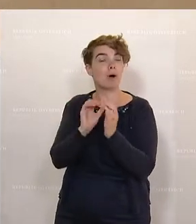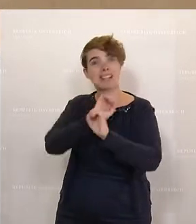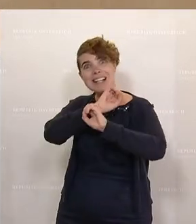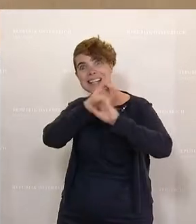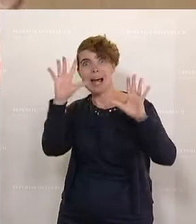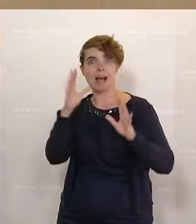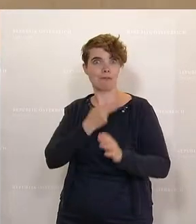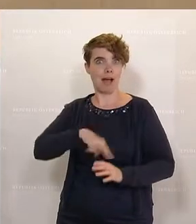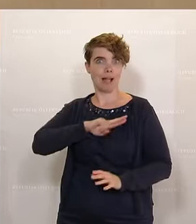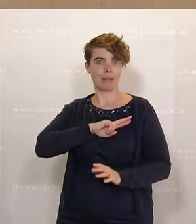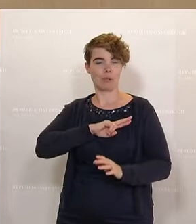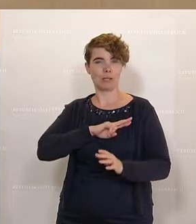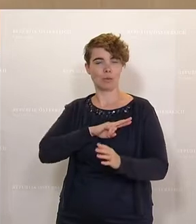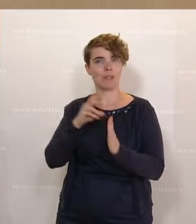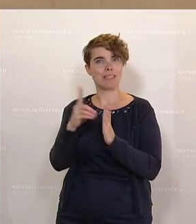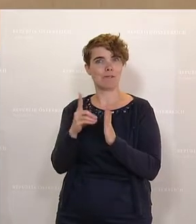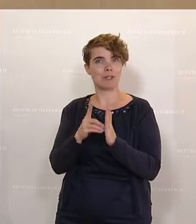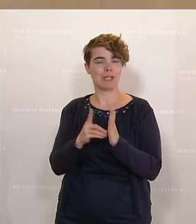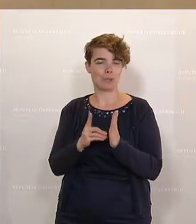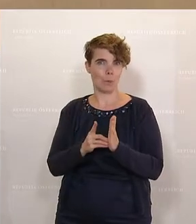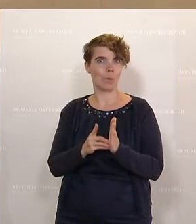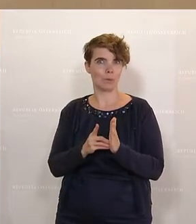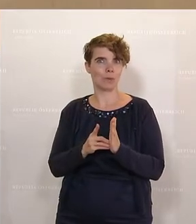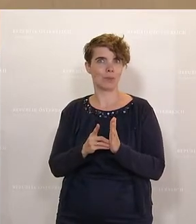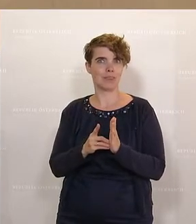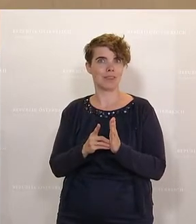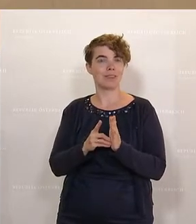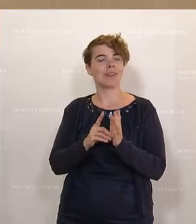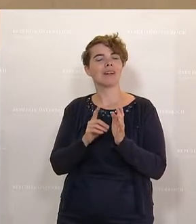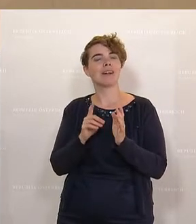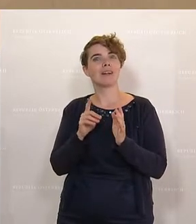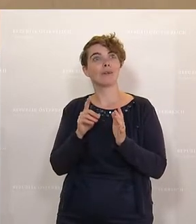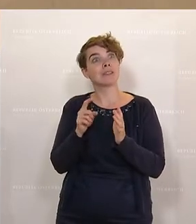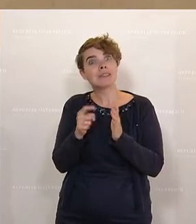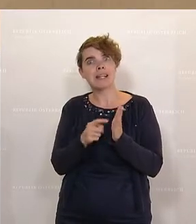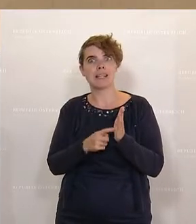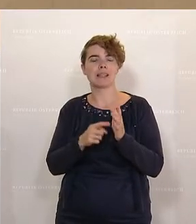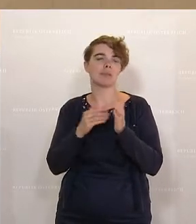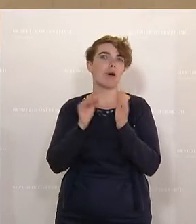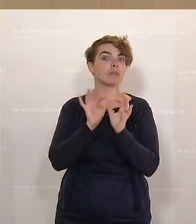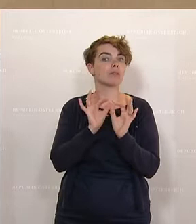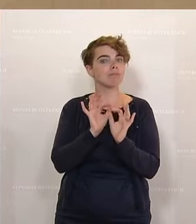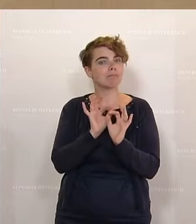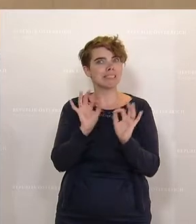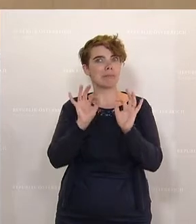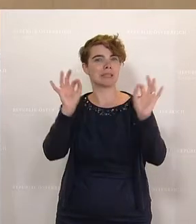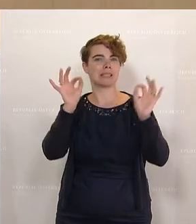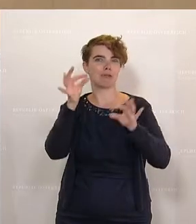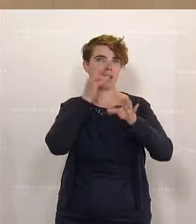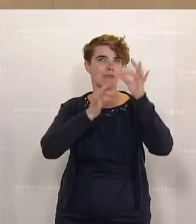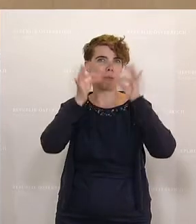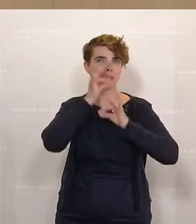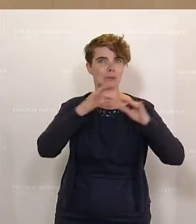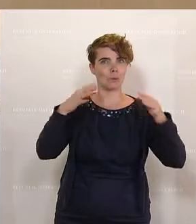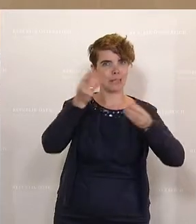ohne dass ein Kompetenzvakuum entsteht zwischen den Institutionen und dass es auch dringend Verbesserungen der Informationsflüsse